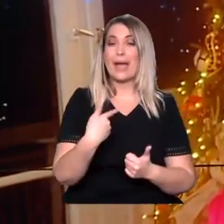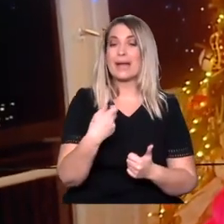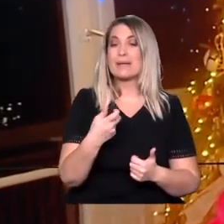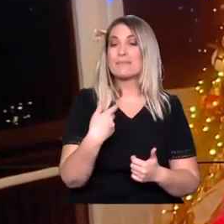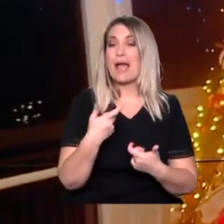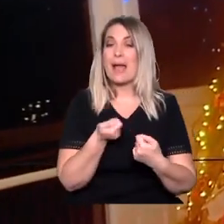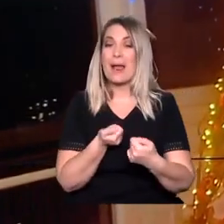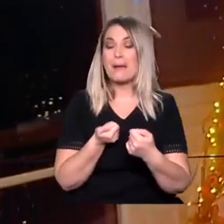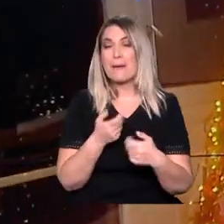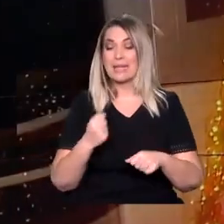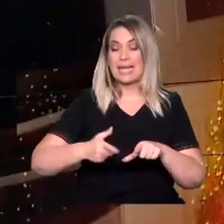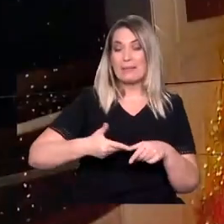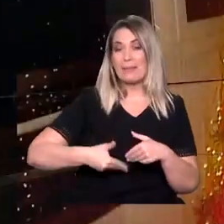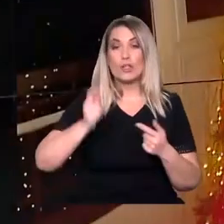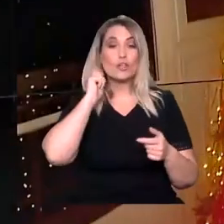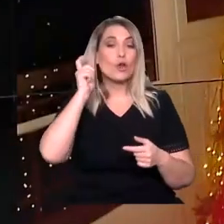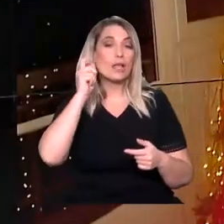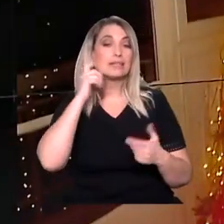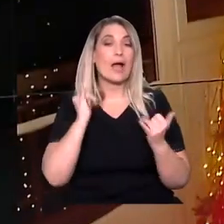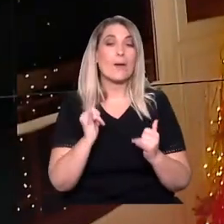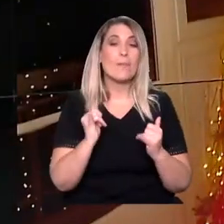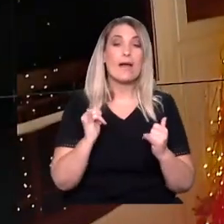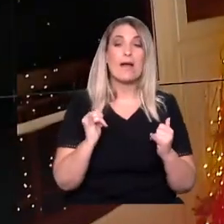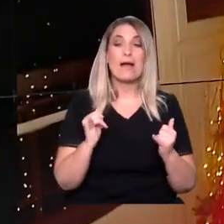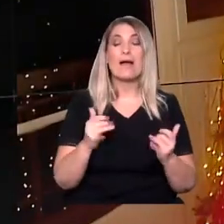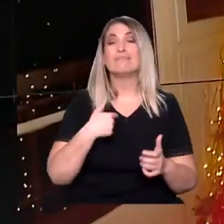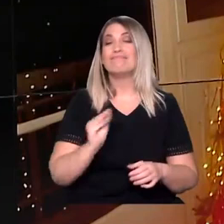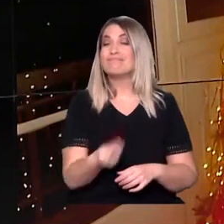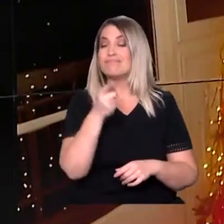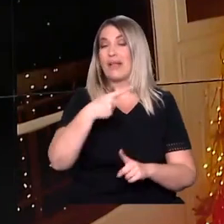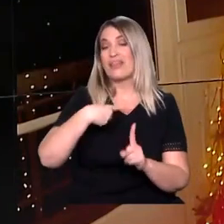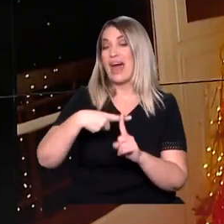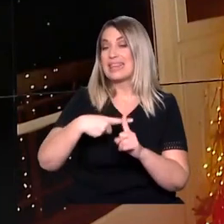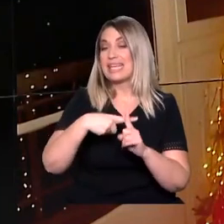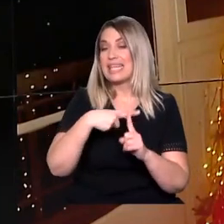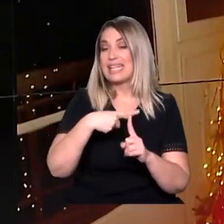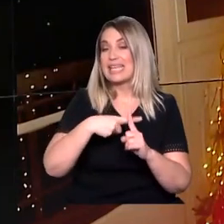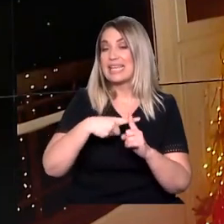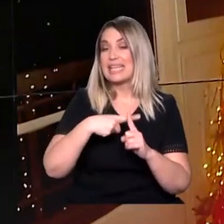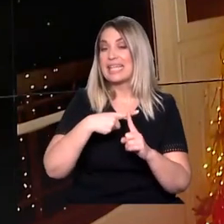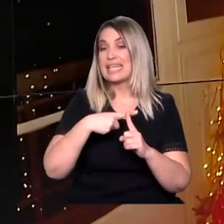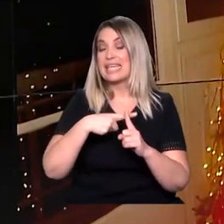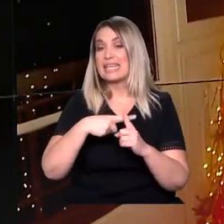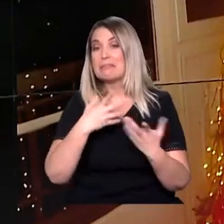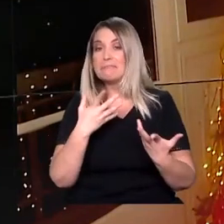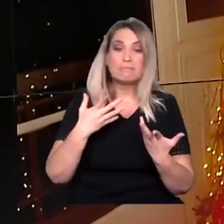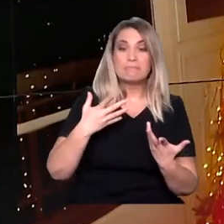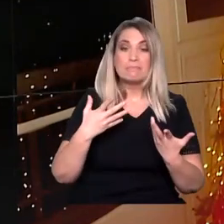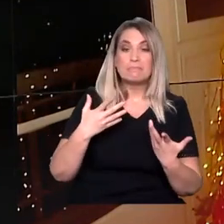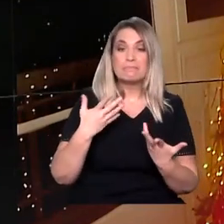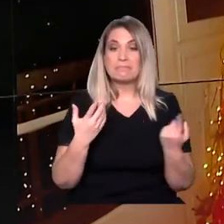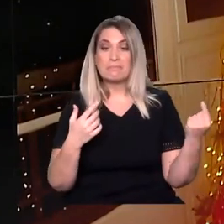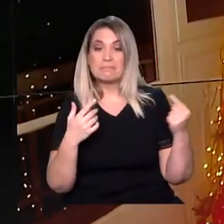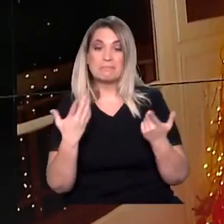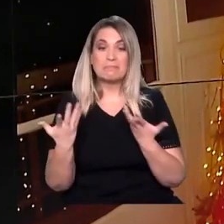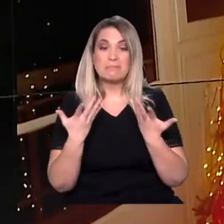τελευταία μας εκόπτια πριν τα Χριστούγεννα ότι είχε διαγνωστεί θετική κέπα αν ησυχούσα, αν έχει μεταφέρει Έλα,